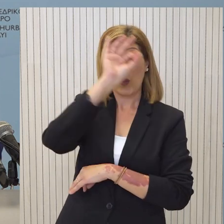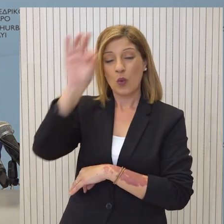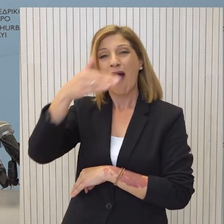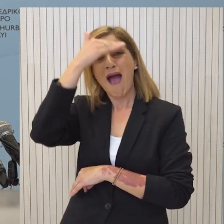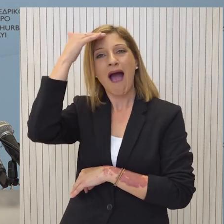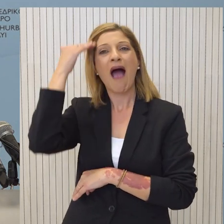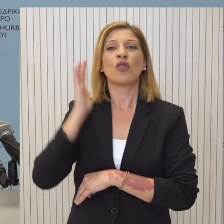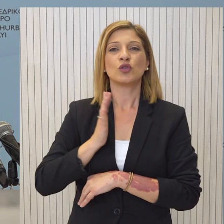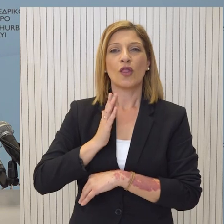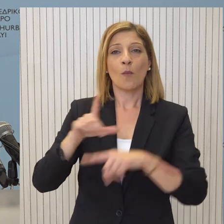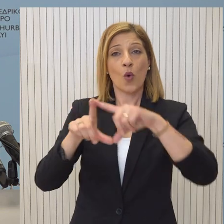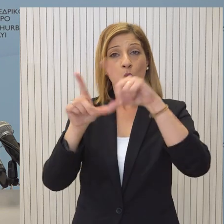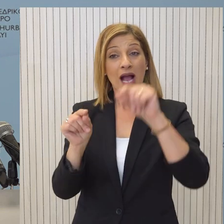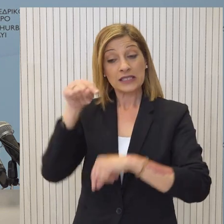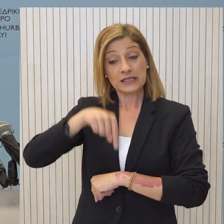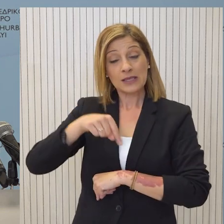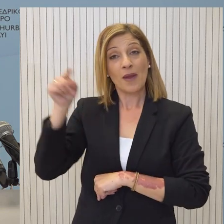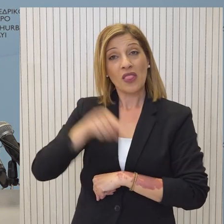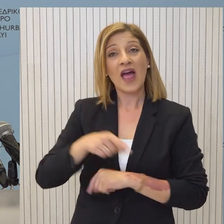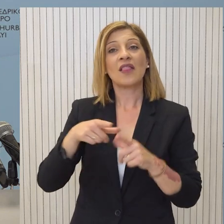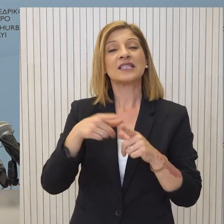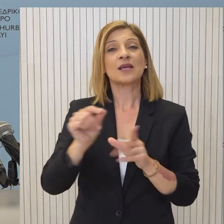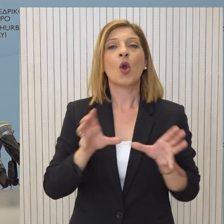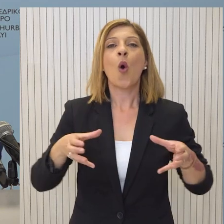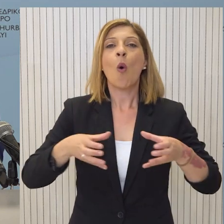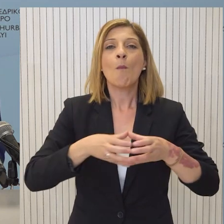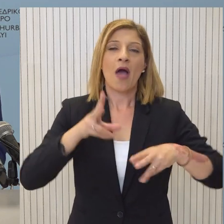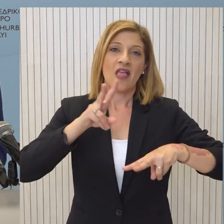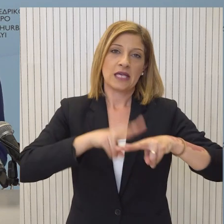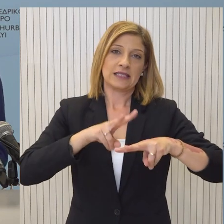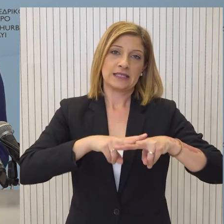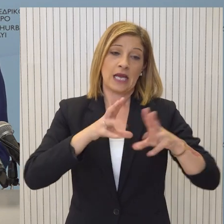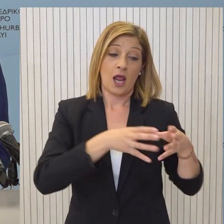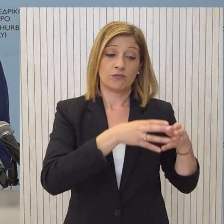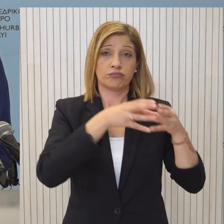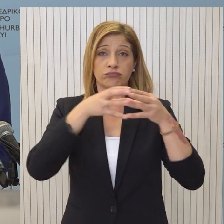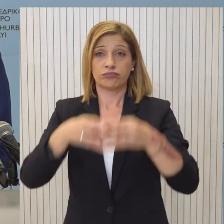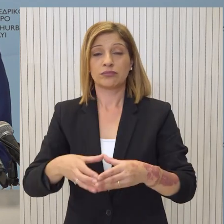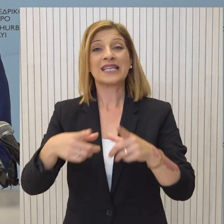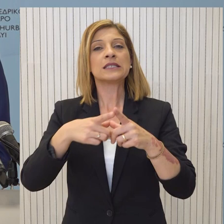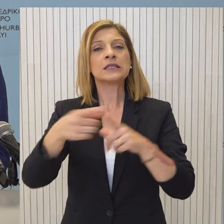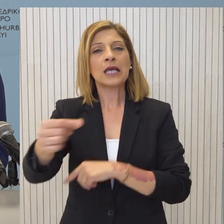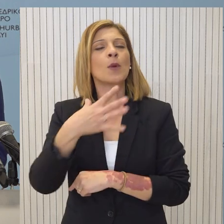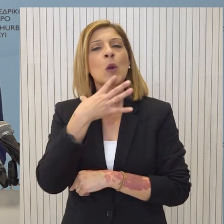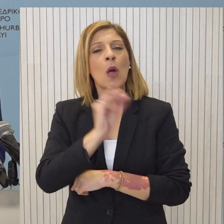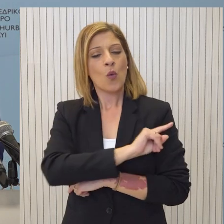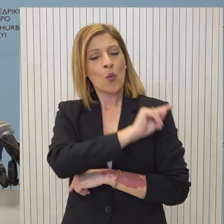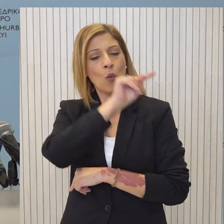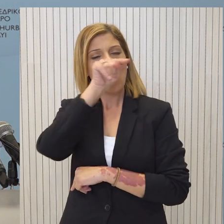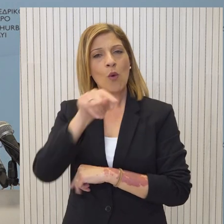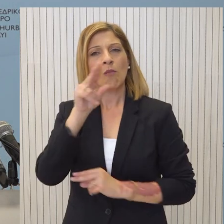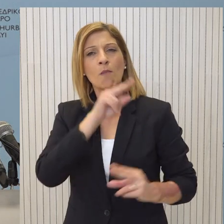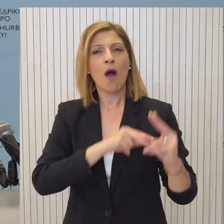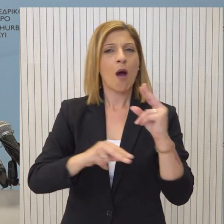της Γάζας, καταφτάνει σήμερα στην Κύπρο η Ενδωπηρεσιακή Ομάδα Ισραηλινών Τεχνοκρατών. Η επίσκέψη της τεχνικής ομάδας από το Ισραήλ